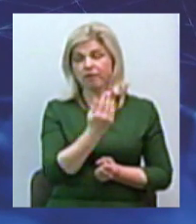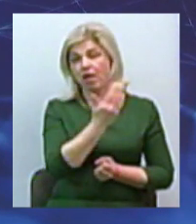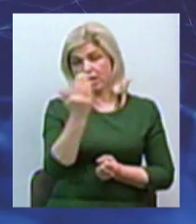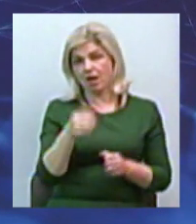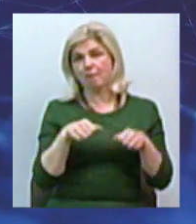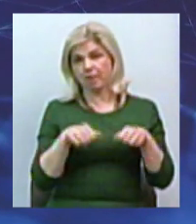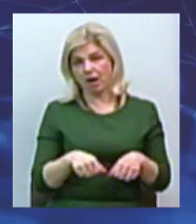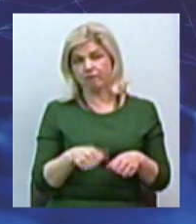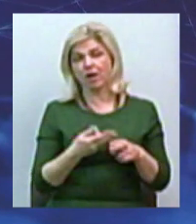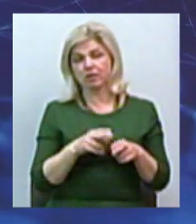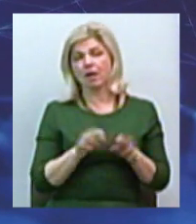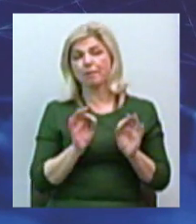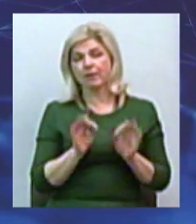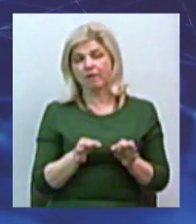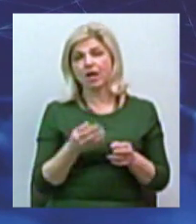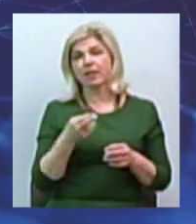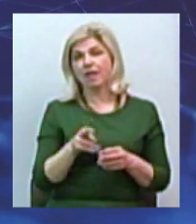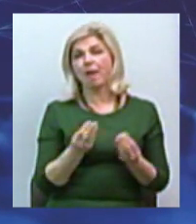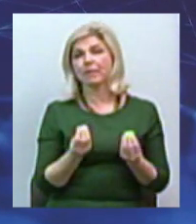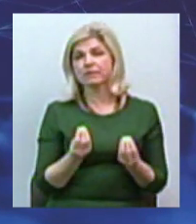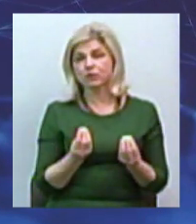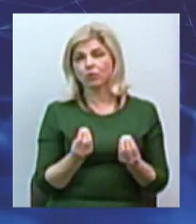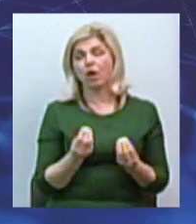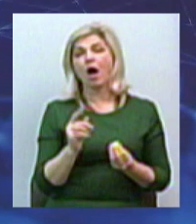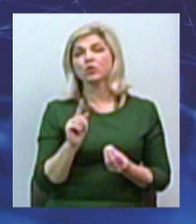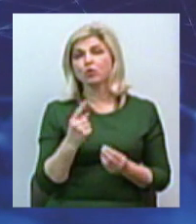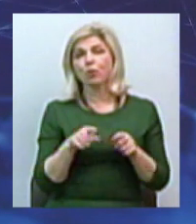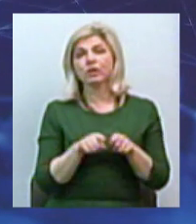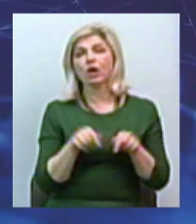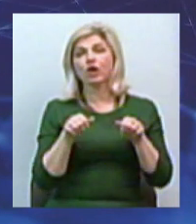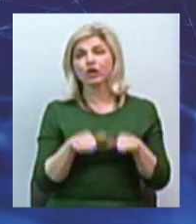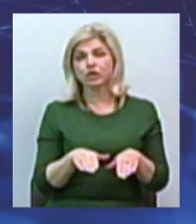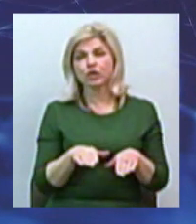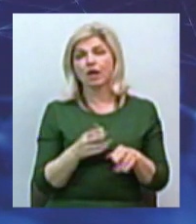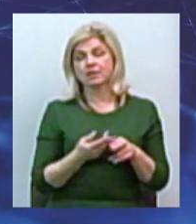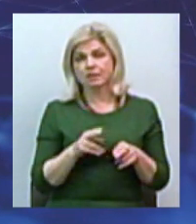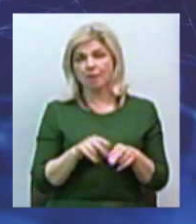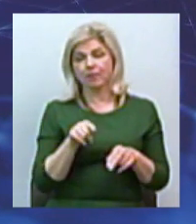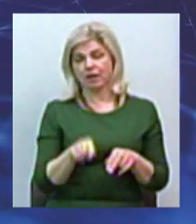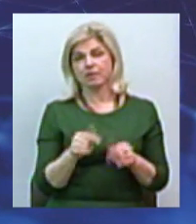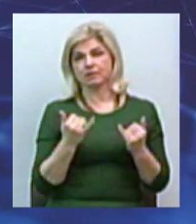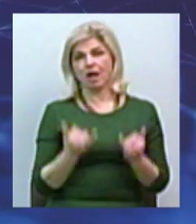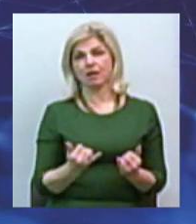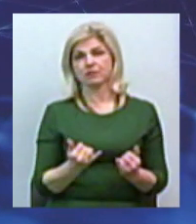логічне абсолютно прагнення для бізнесу. А чому таке рішення прийняти саме зараз?